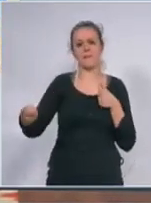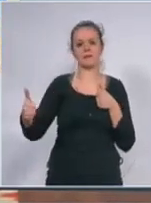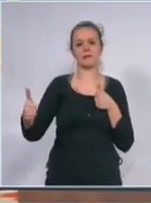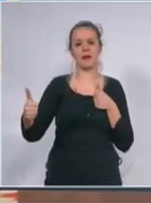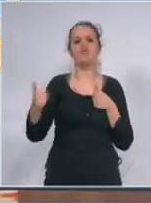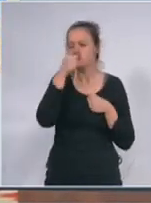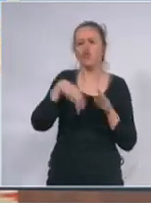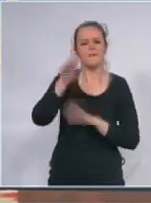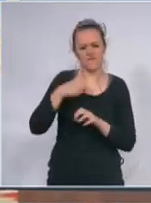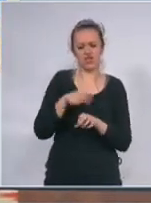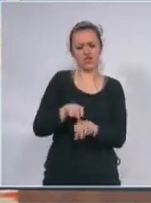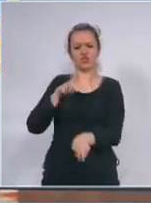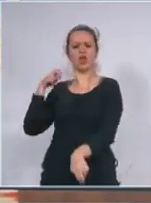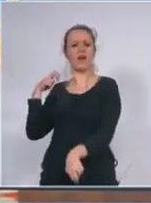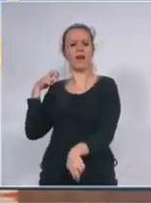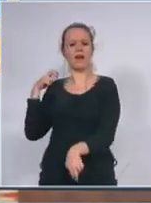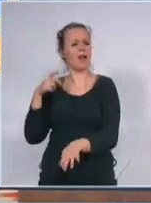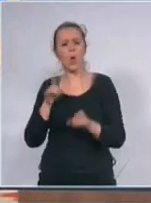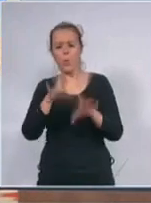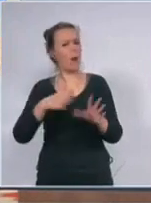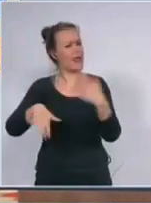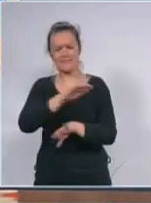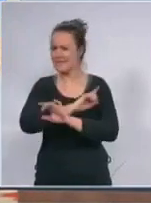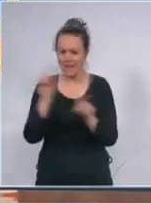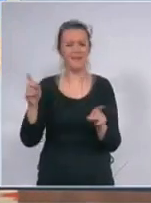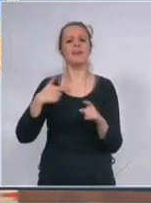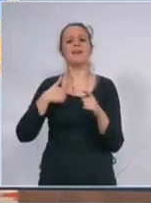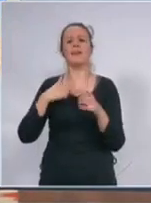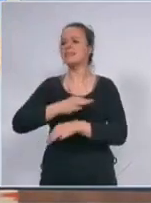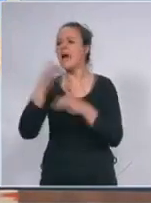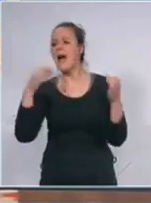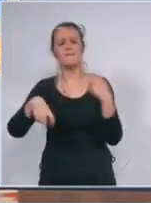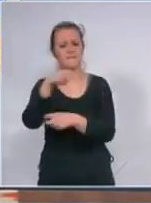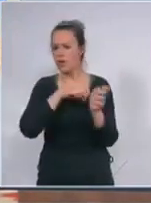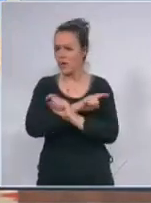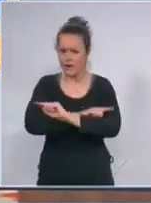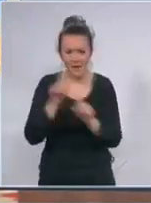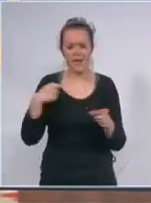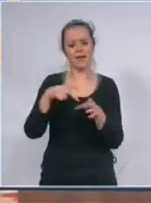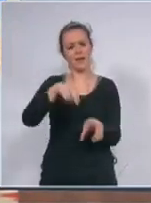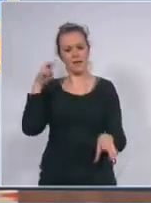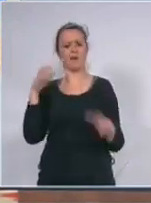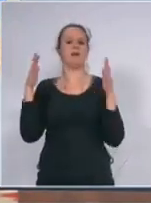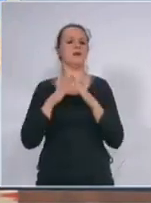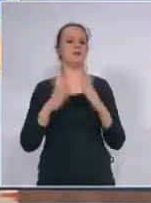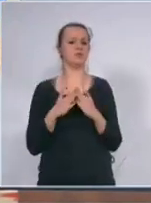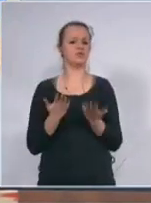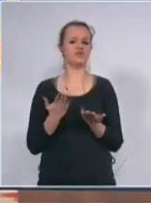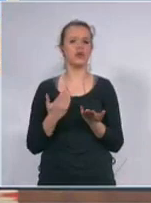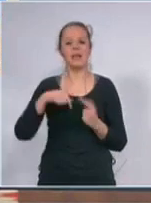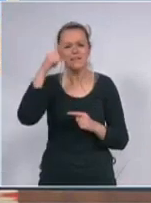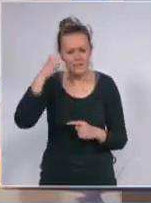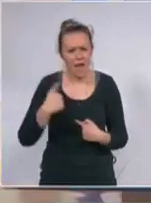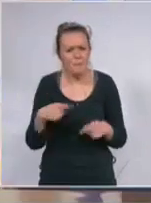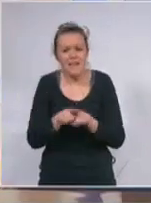god je miše moguće da se sklonimo sa ulice da se sklonimo sa svih mogućih javnih mesta jeste, znam teško je imam troje